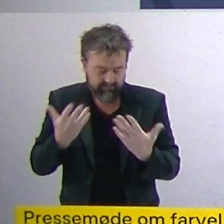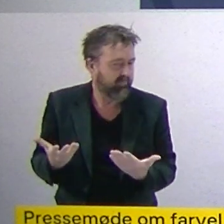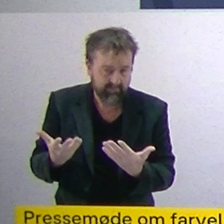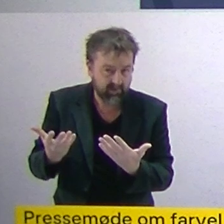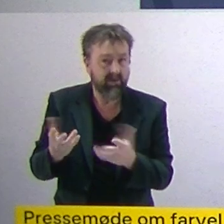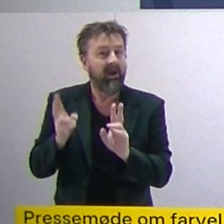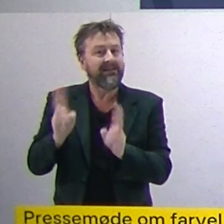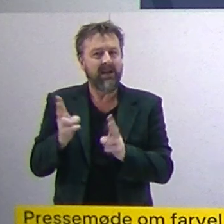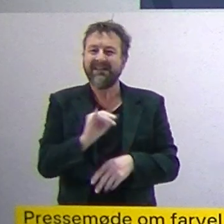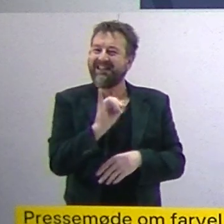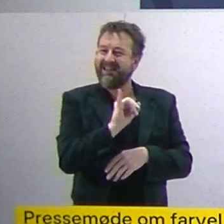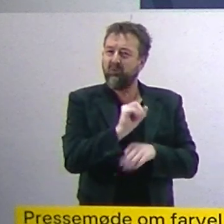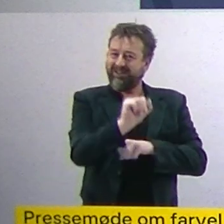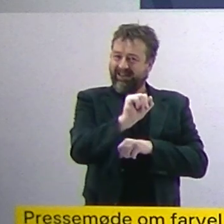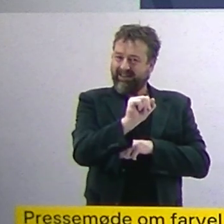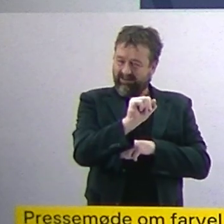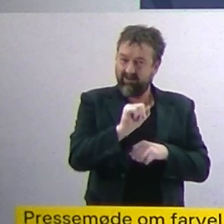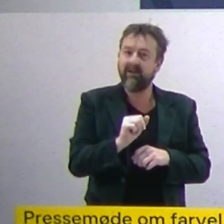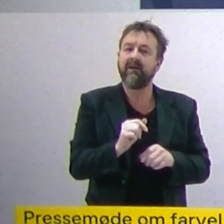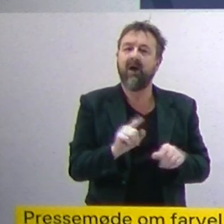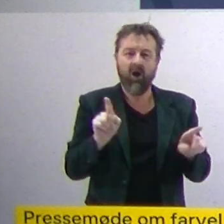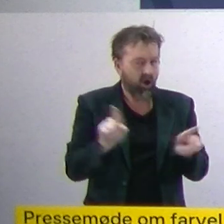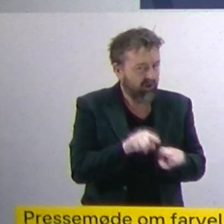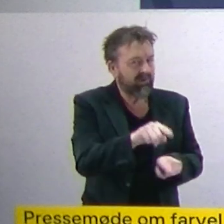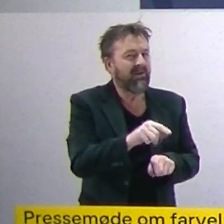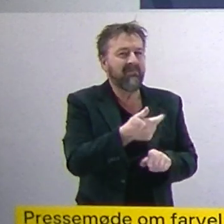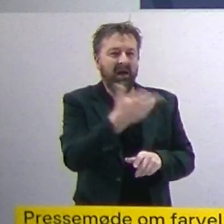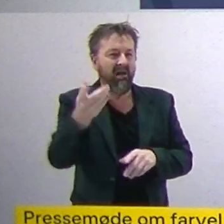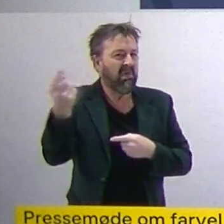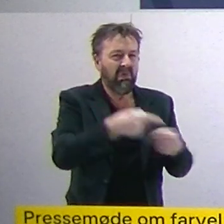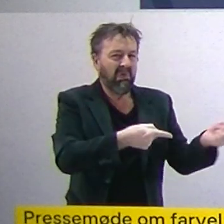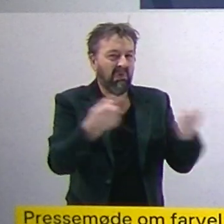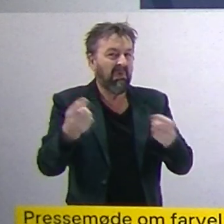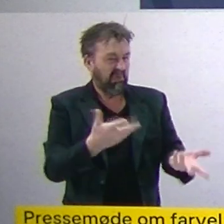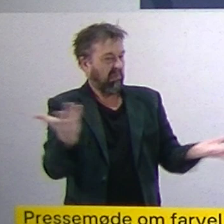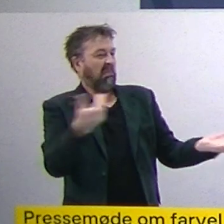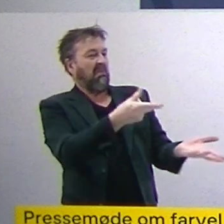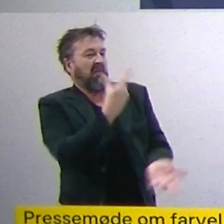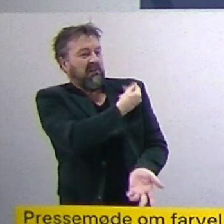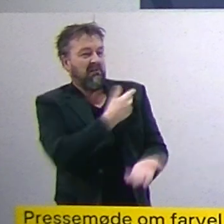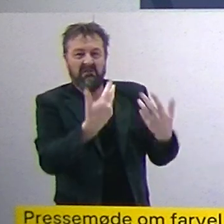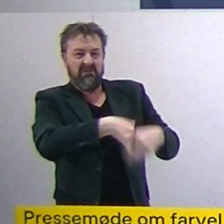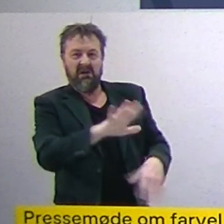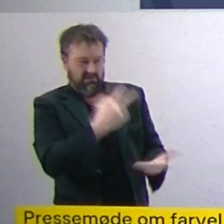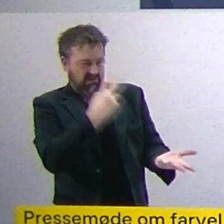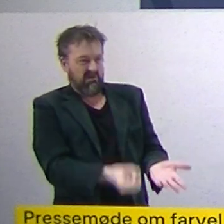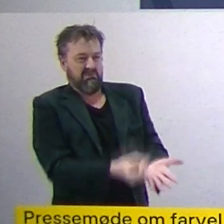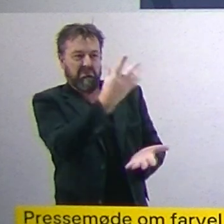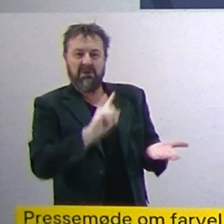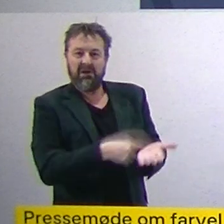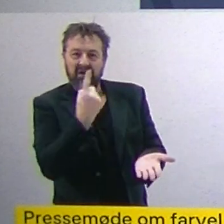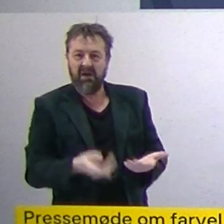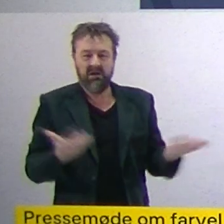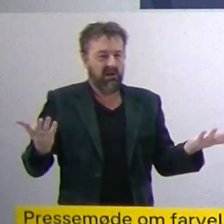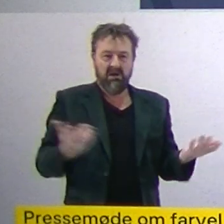handler om immuniteten. Der har også været rigtig meget frem og tilbage. Jamen virkede vaccinerne ikke? Var det derfor, at det hele pludselig op igen? Eller skulle